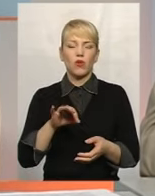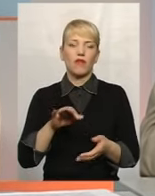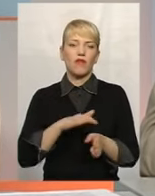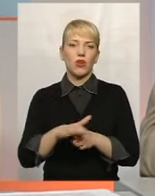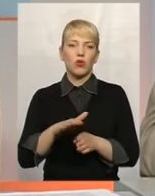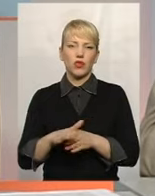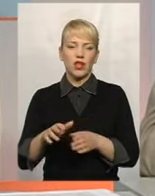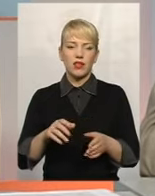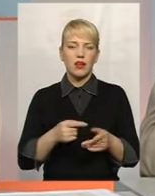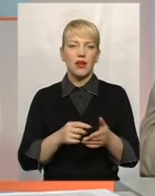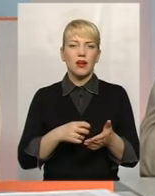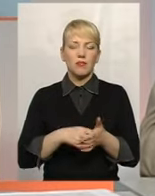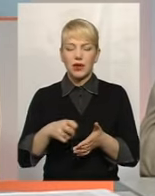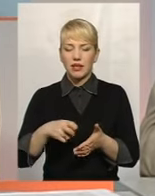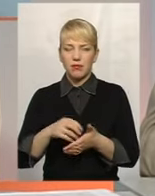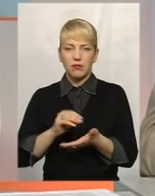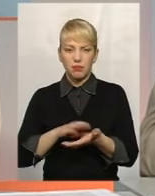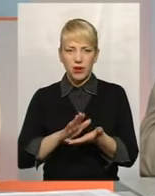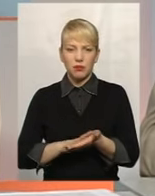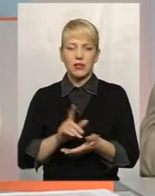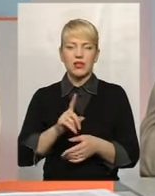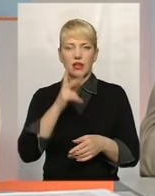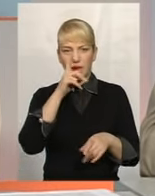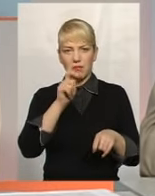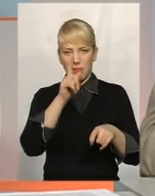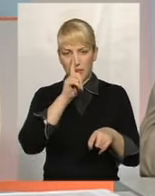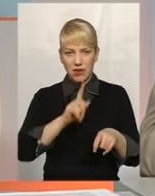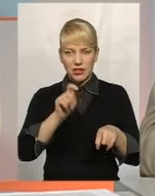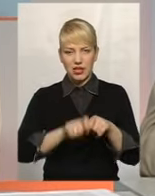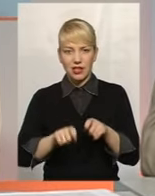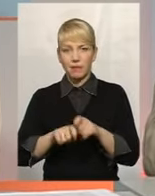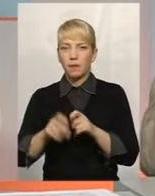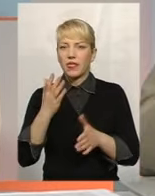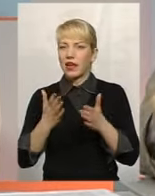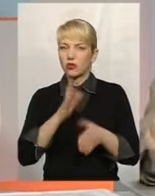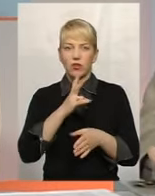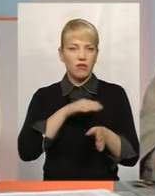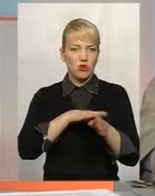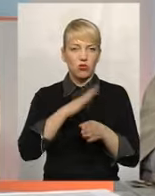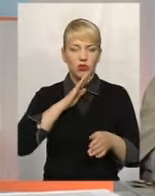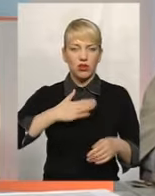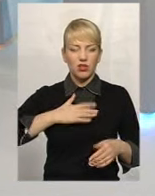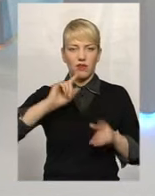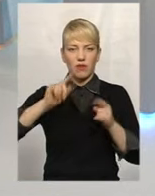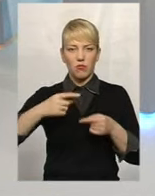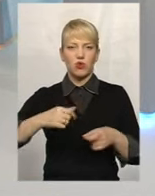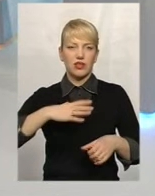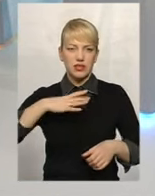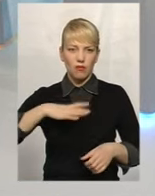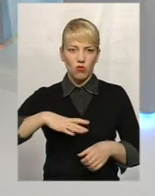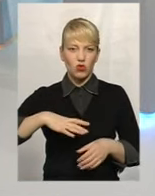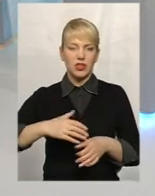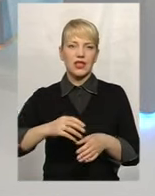термін контролюємо, як роботодавці на них реагують, і якщо не виконують наші вимоги, змушені застосовувати